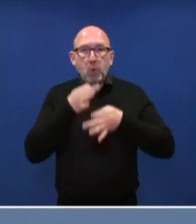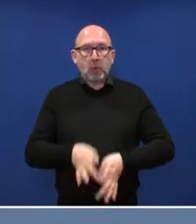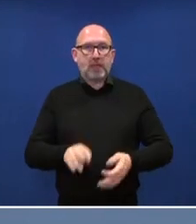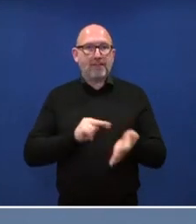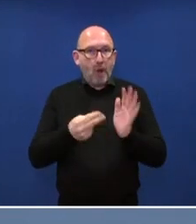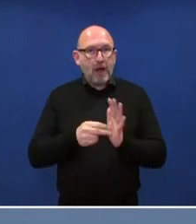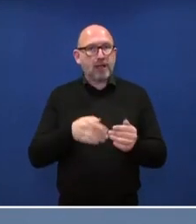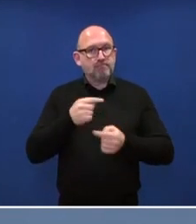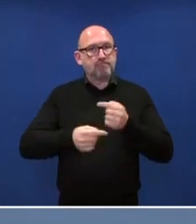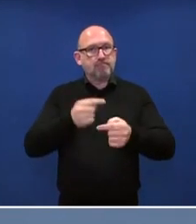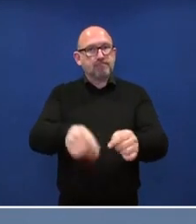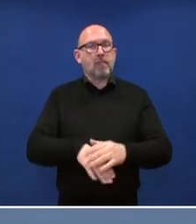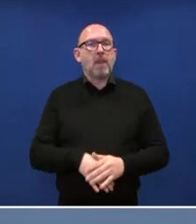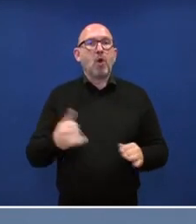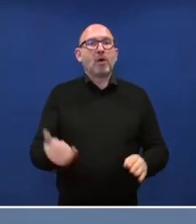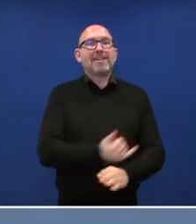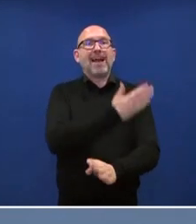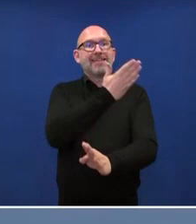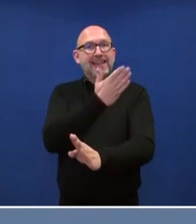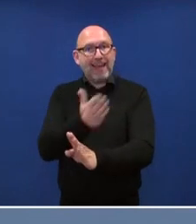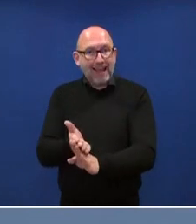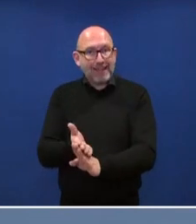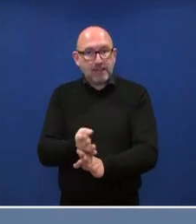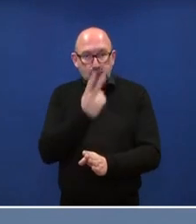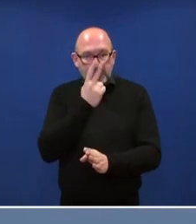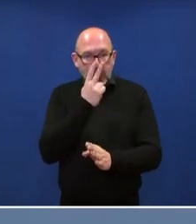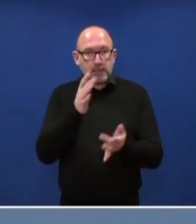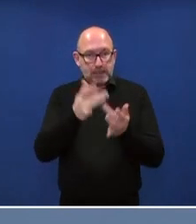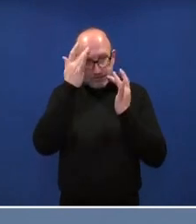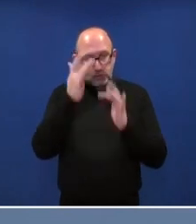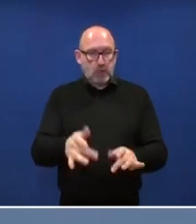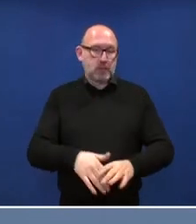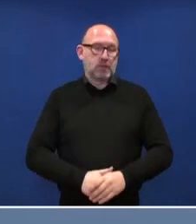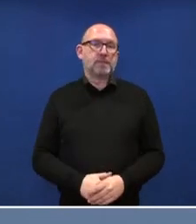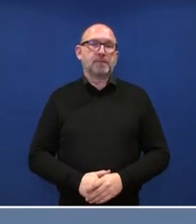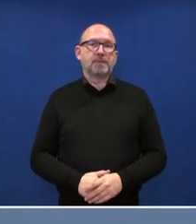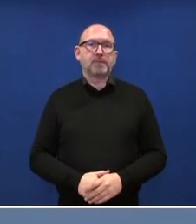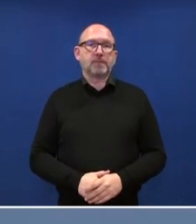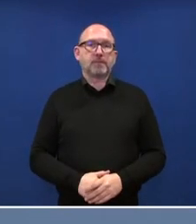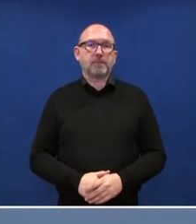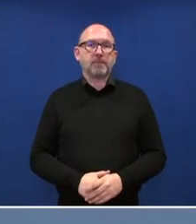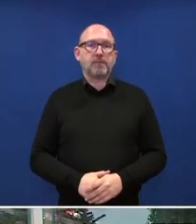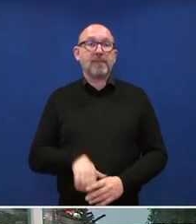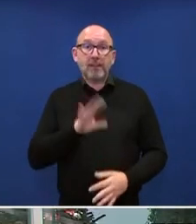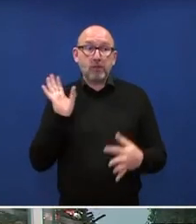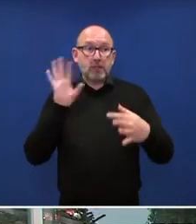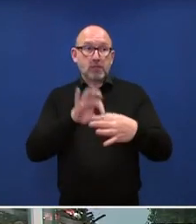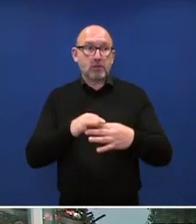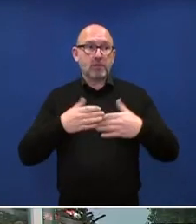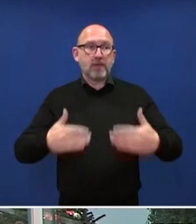Und Ende des Jahres ist es ja dann so, wie es aussieht, soweit. Außerdem hat, wenn ich das ergänzen darf,